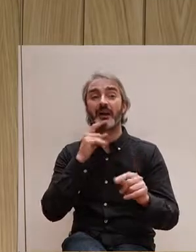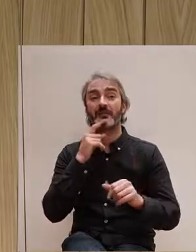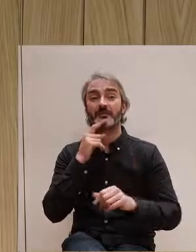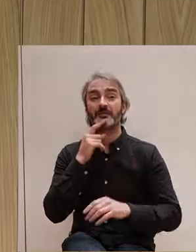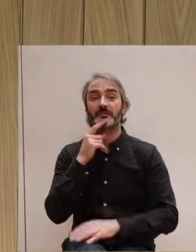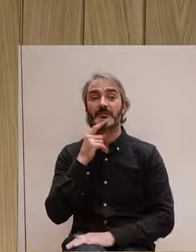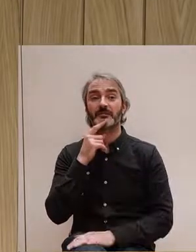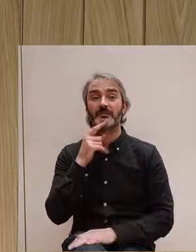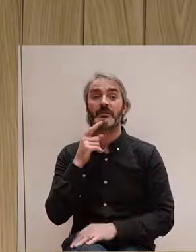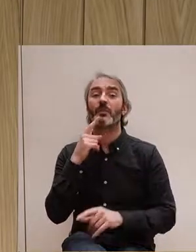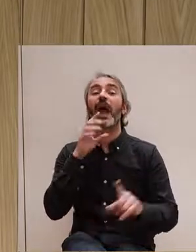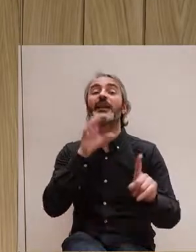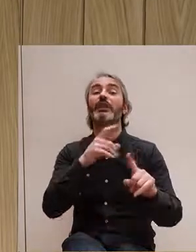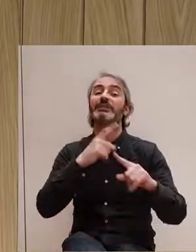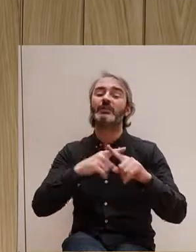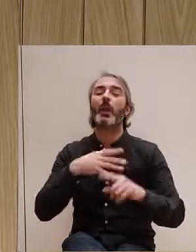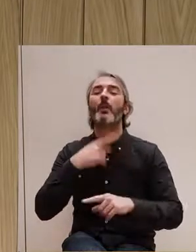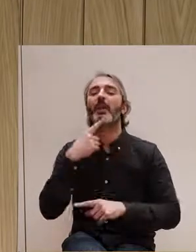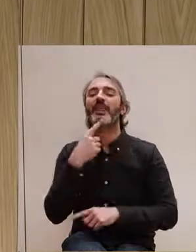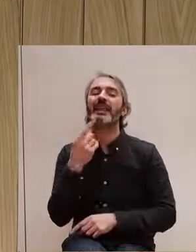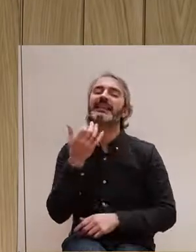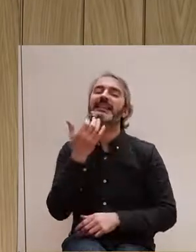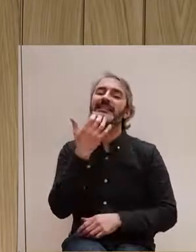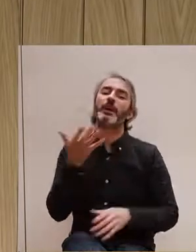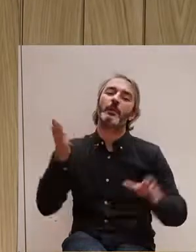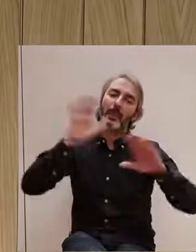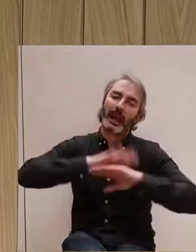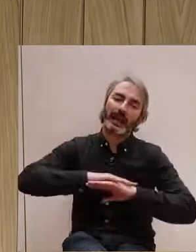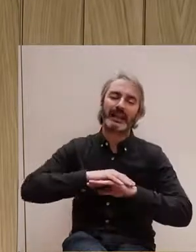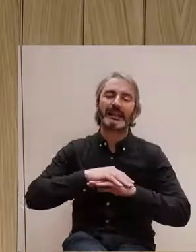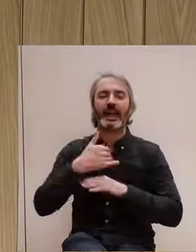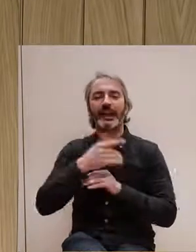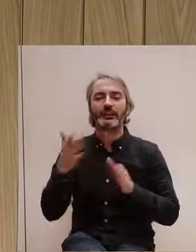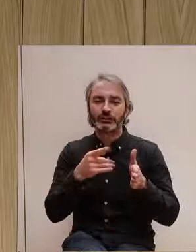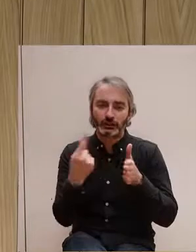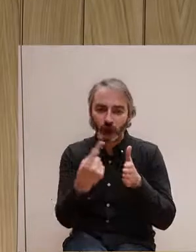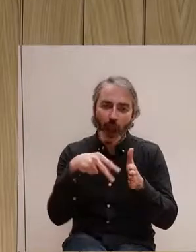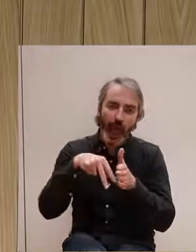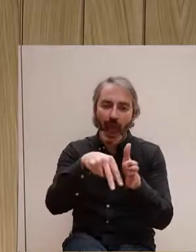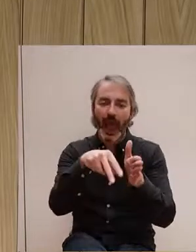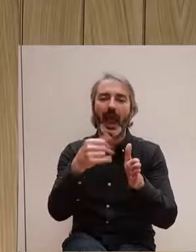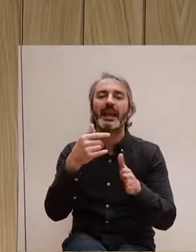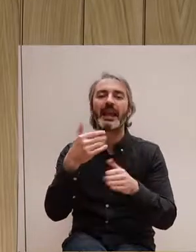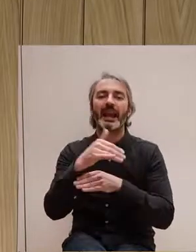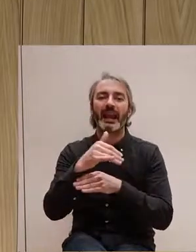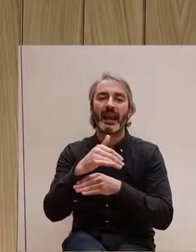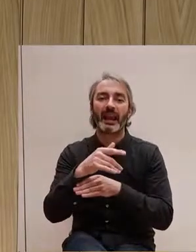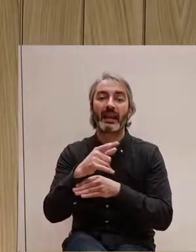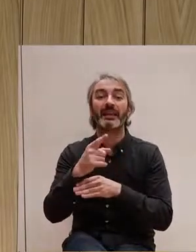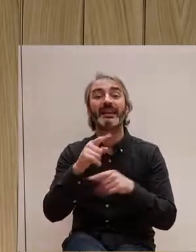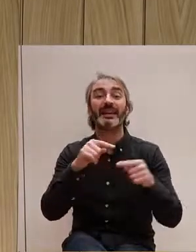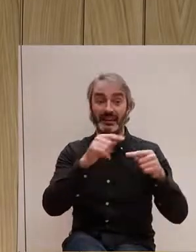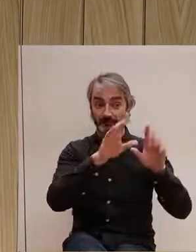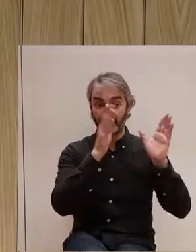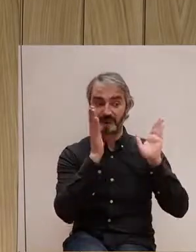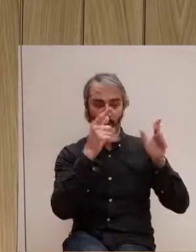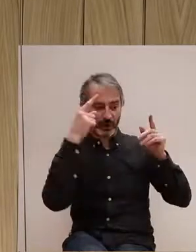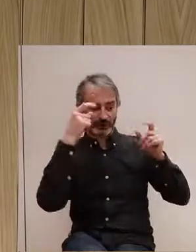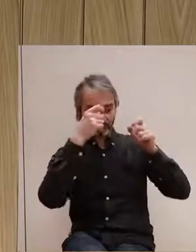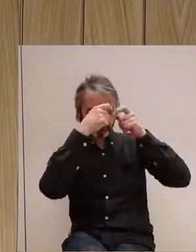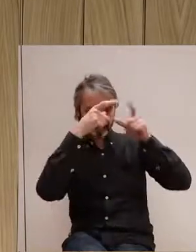agressió que et passarà de nit, quan vagis sola, per un desconegut, en un carreró, sí? I que, en canvi, no s'ha ficat